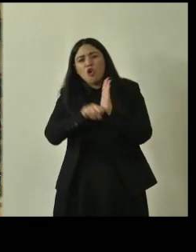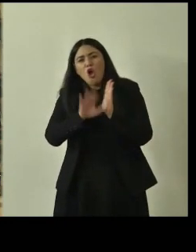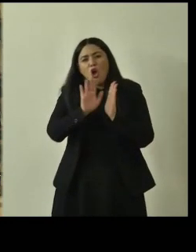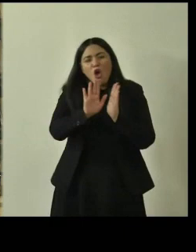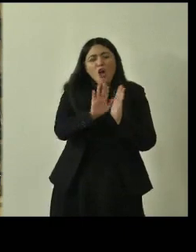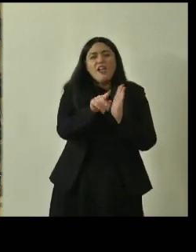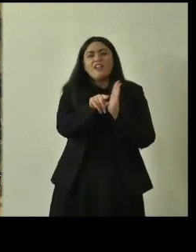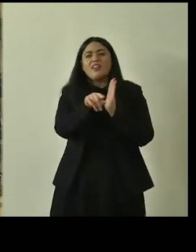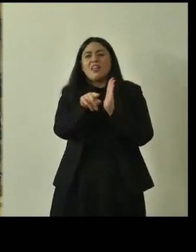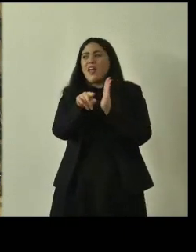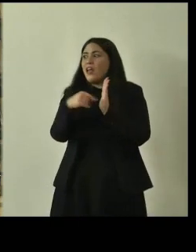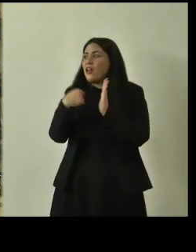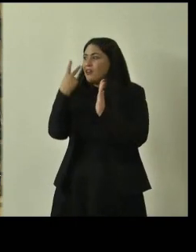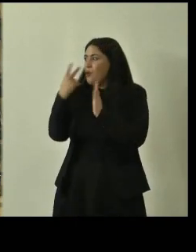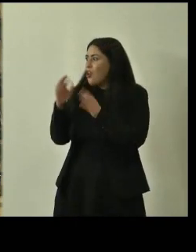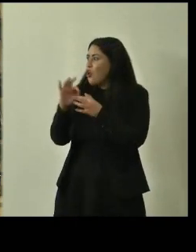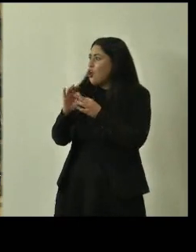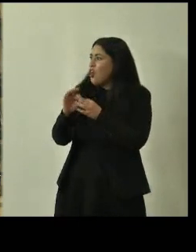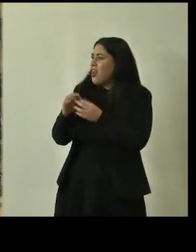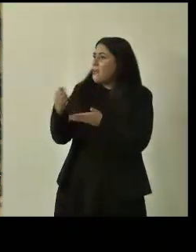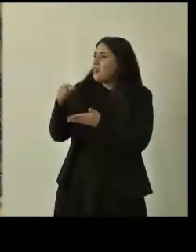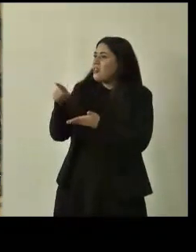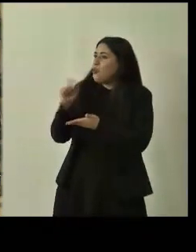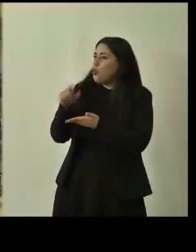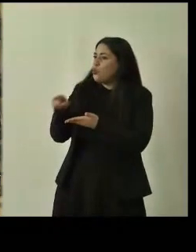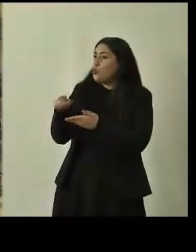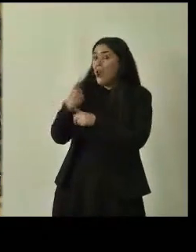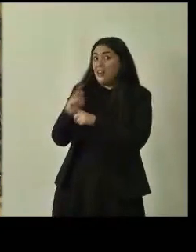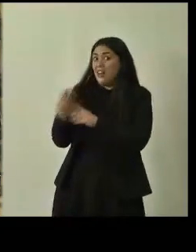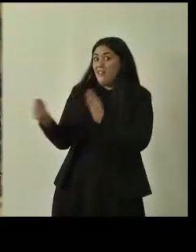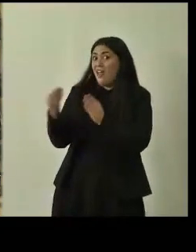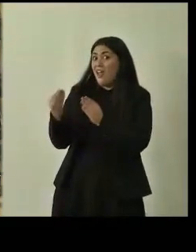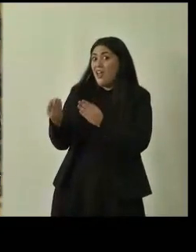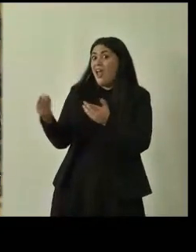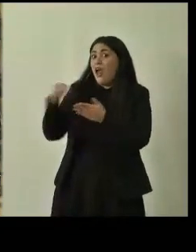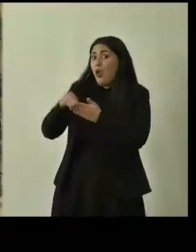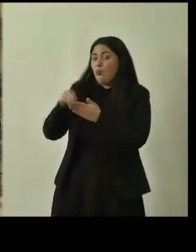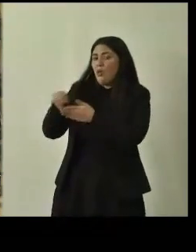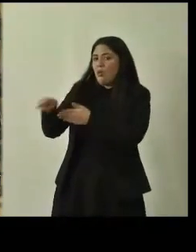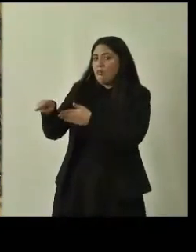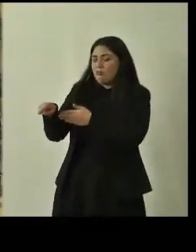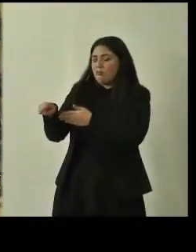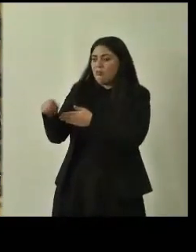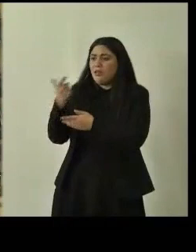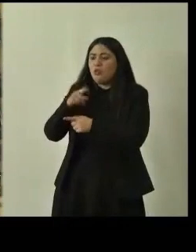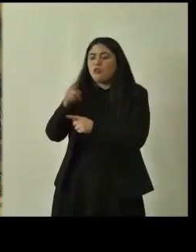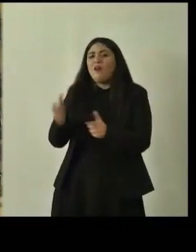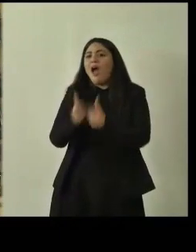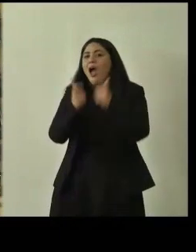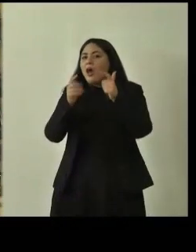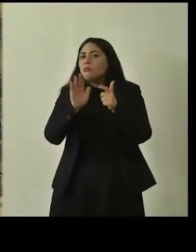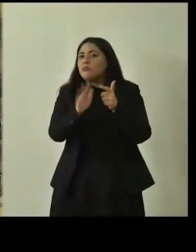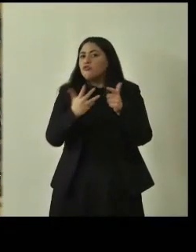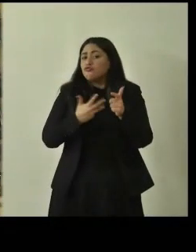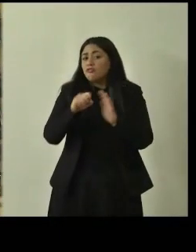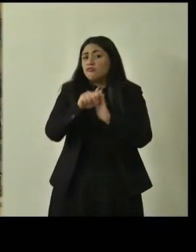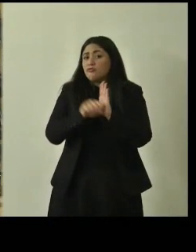i colleghi del patrimonio culturale vanno implementati perché ovviamente questi alberi hanno una storia